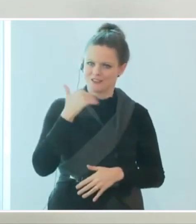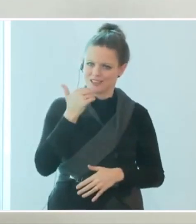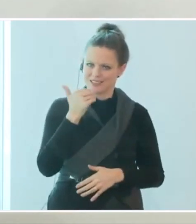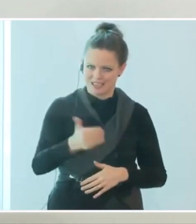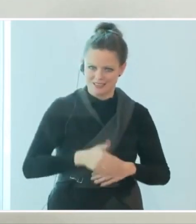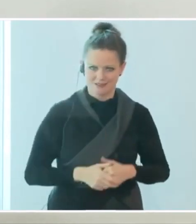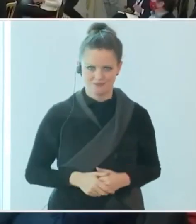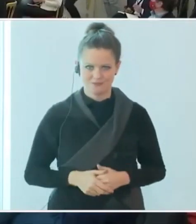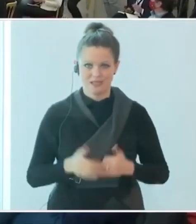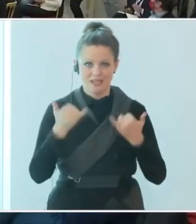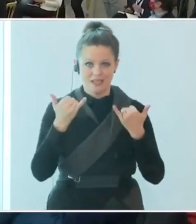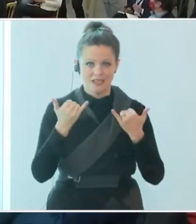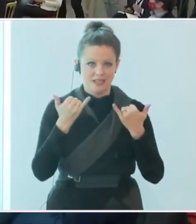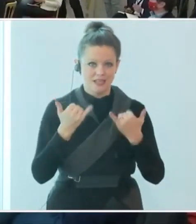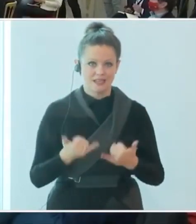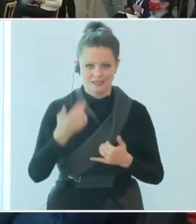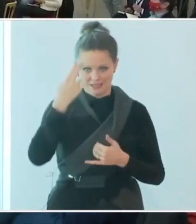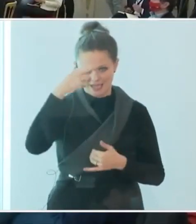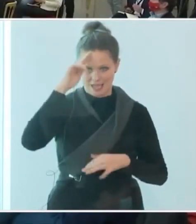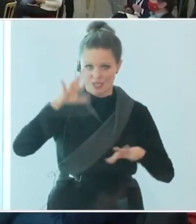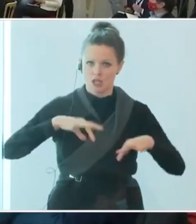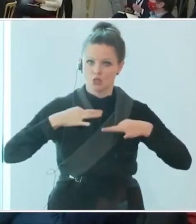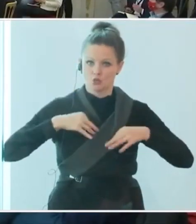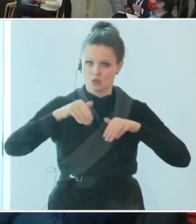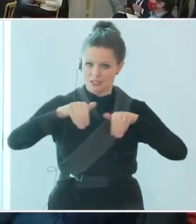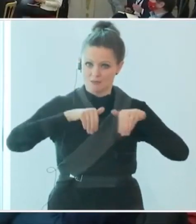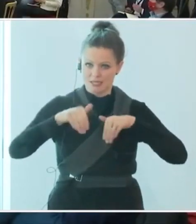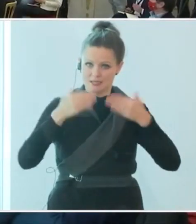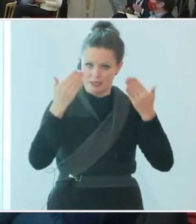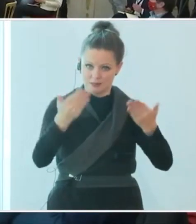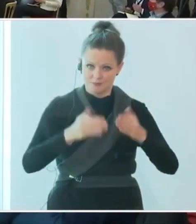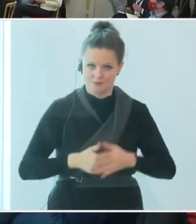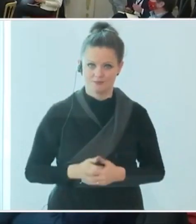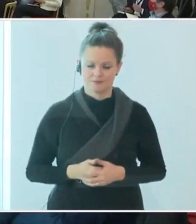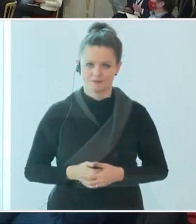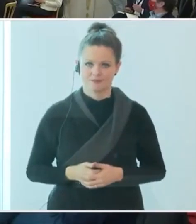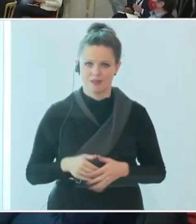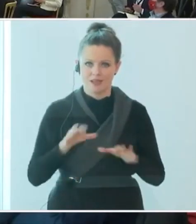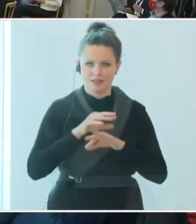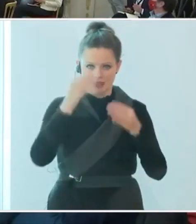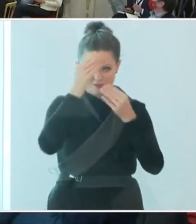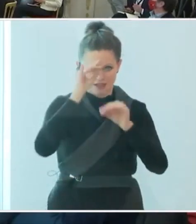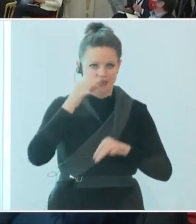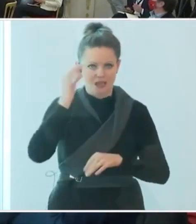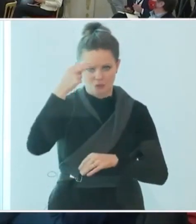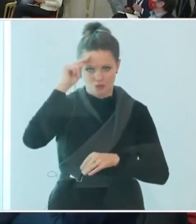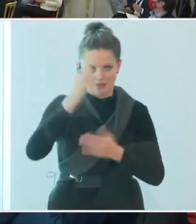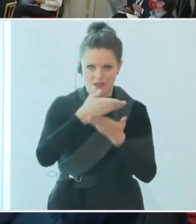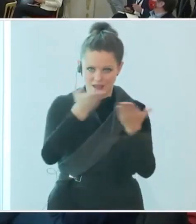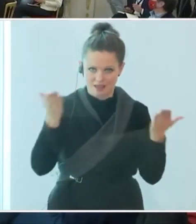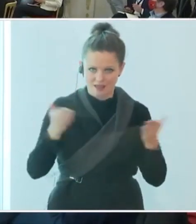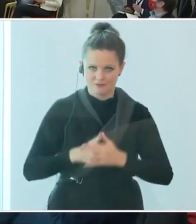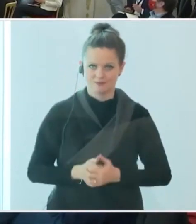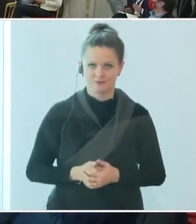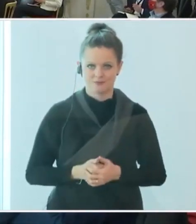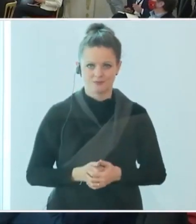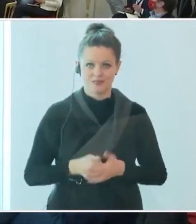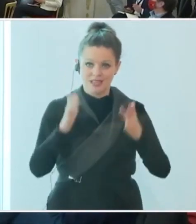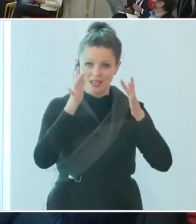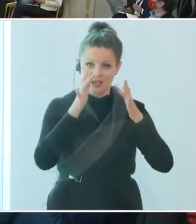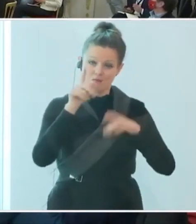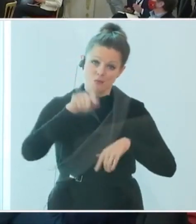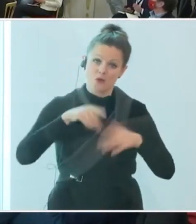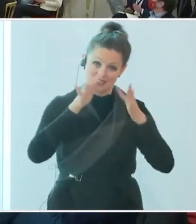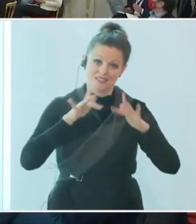Vielen Dank, Herr Vizekanzler. Ich darf den Gesundheitsminister bitten. Meine sehr verehrten Damen und Herren, Monat